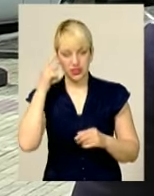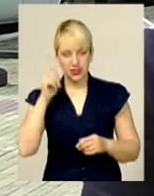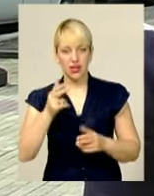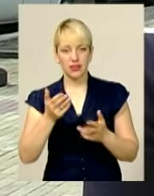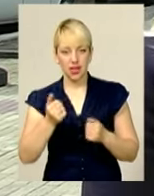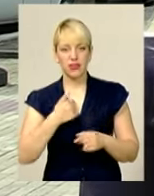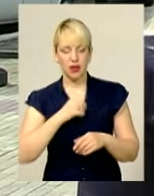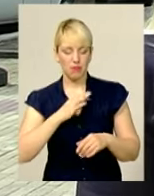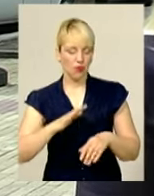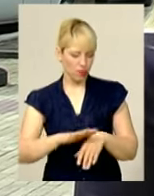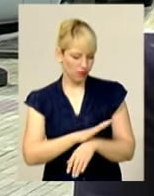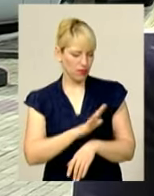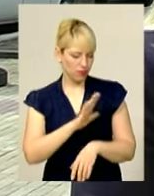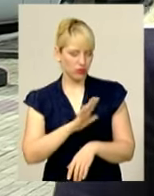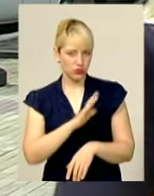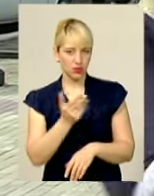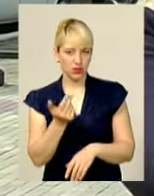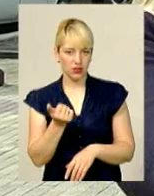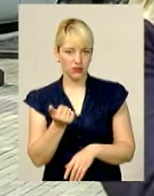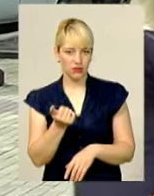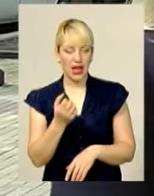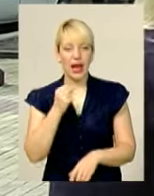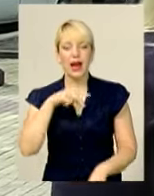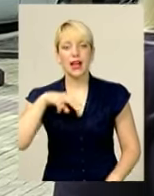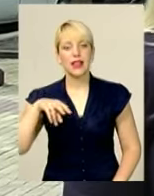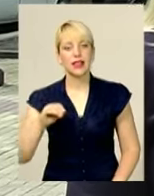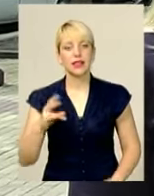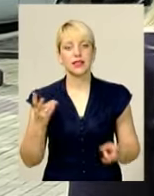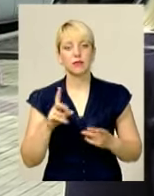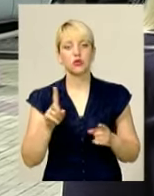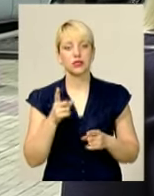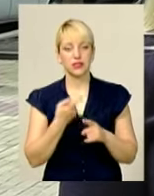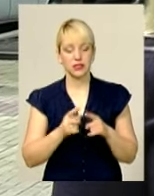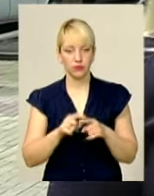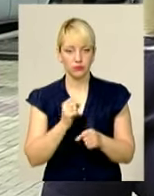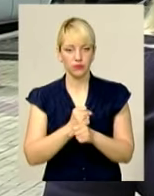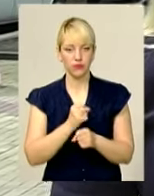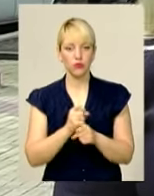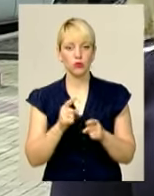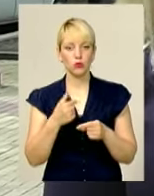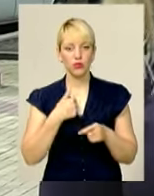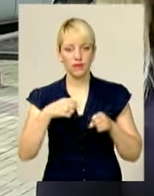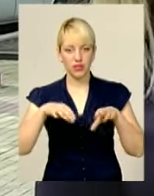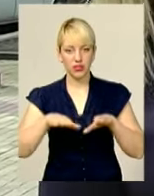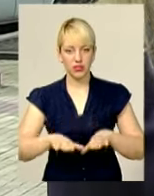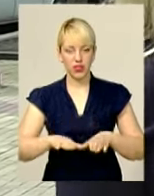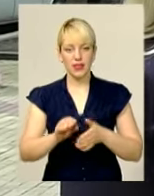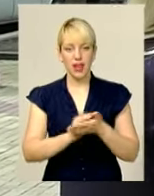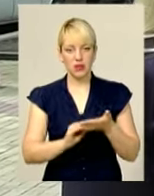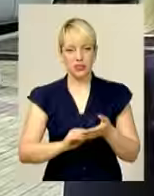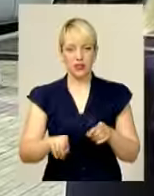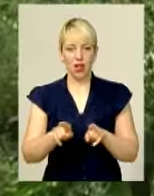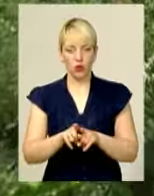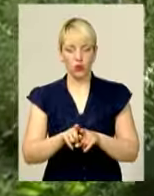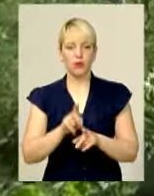ми опеклися, таке було, але треба щось з цим робити. І отому я вирішила написати